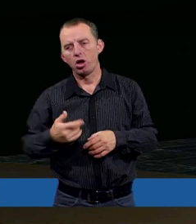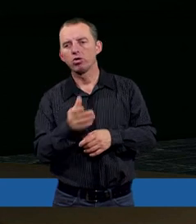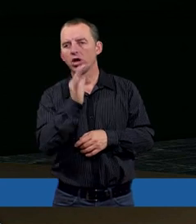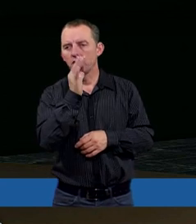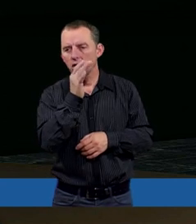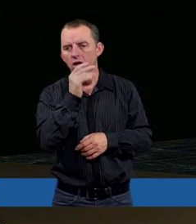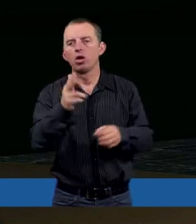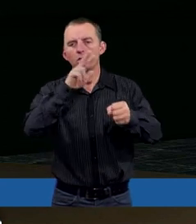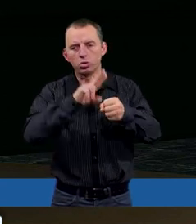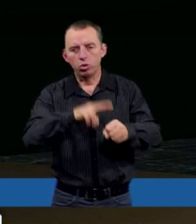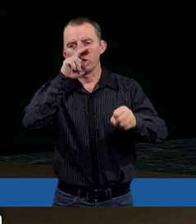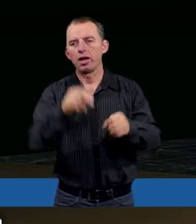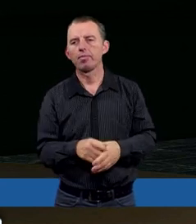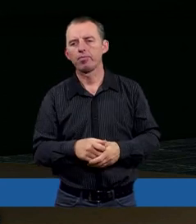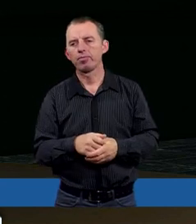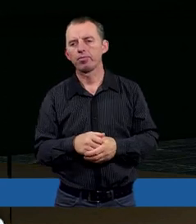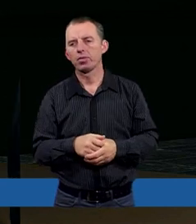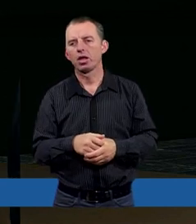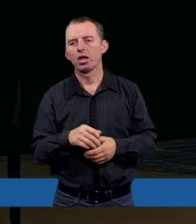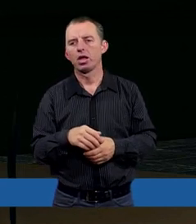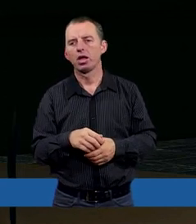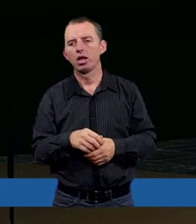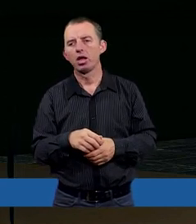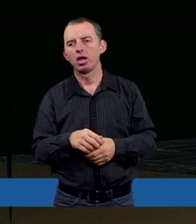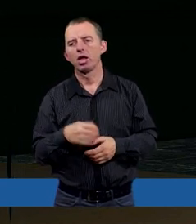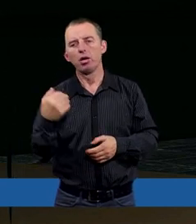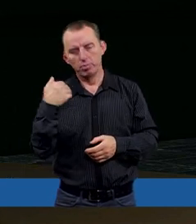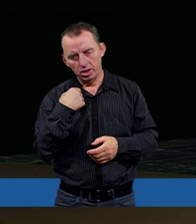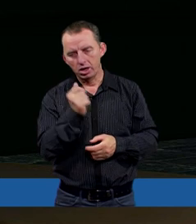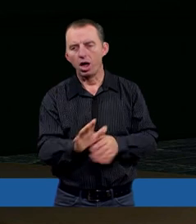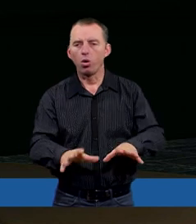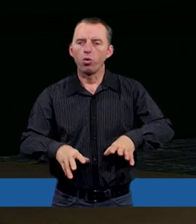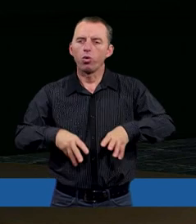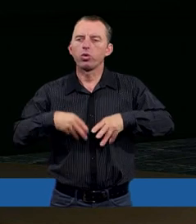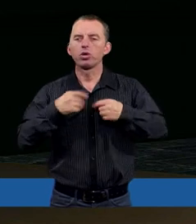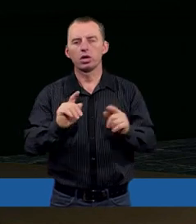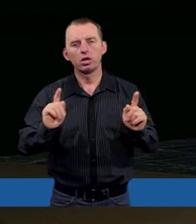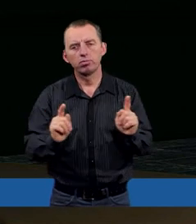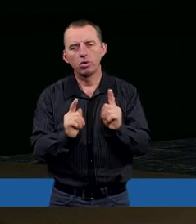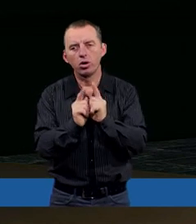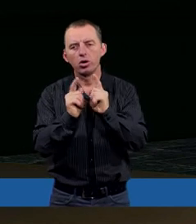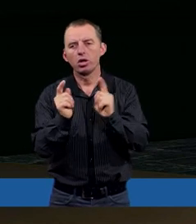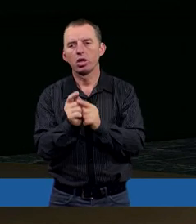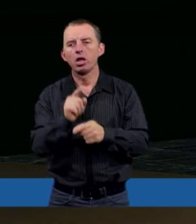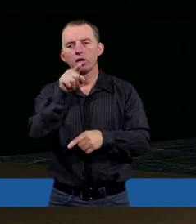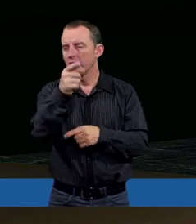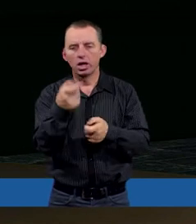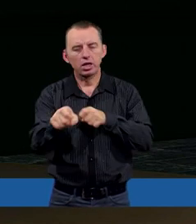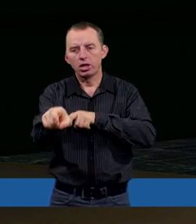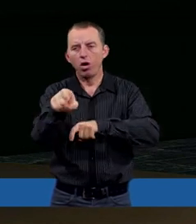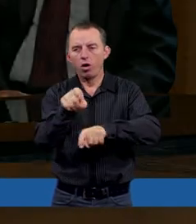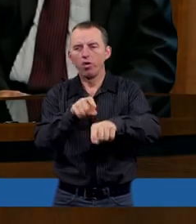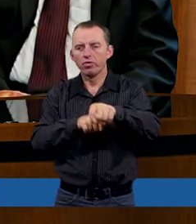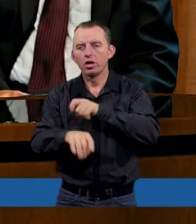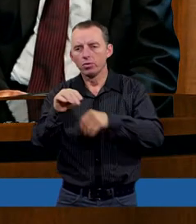izraelskich, którzy powyływani, byli na urczyste różne spotkania, ale oni się nie cofnęli.